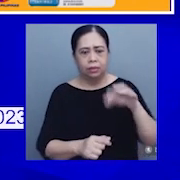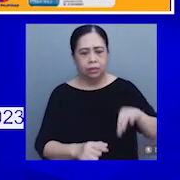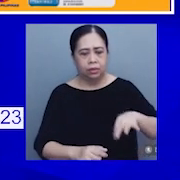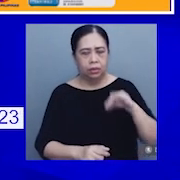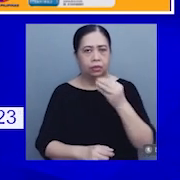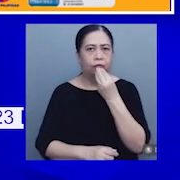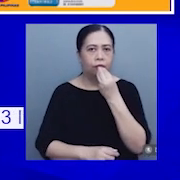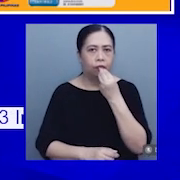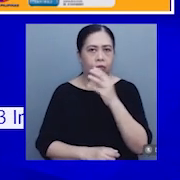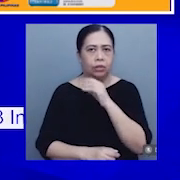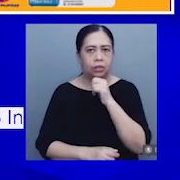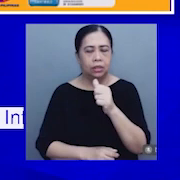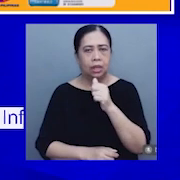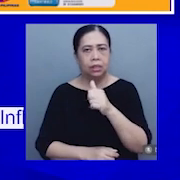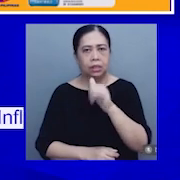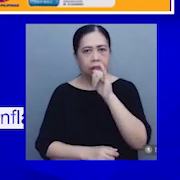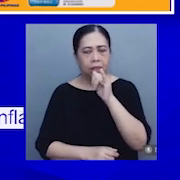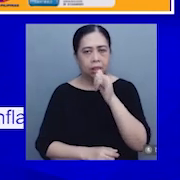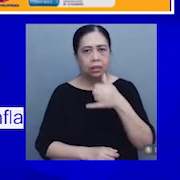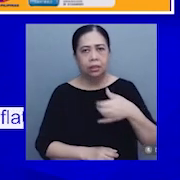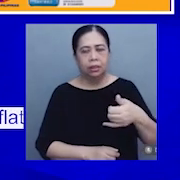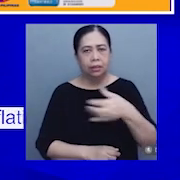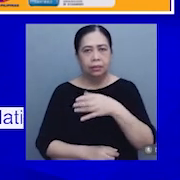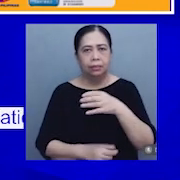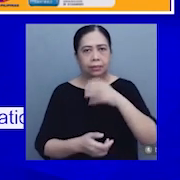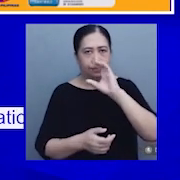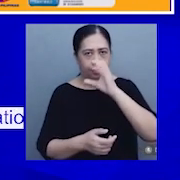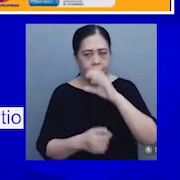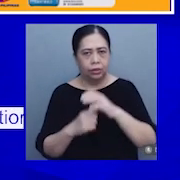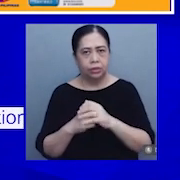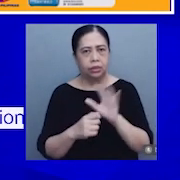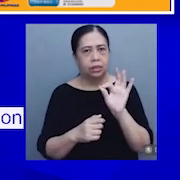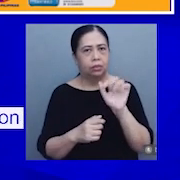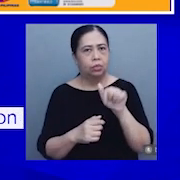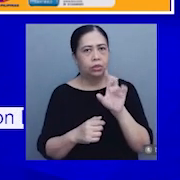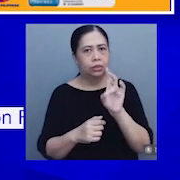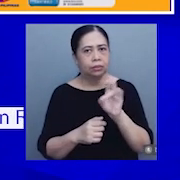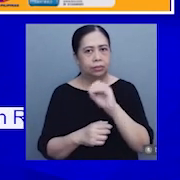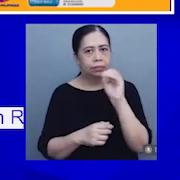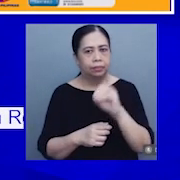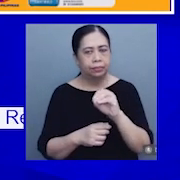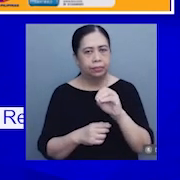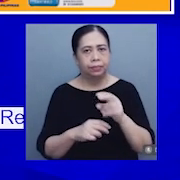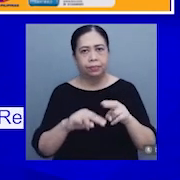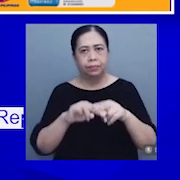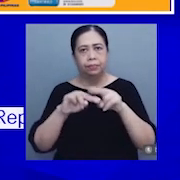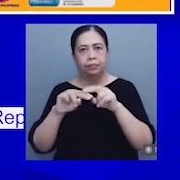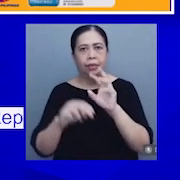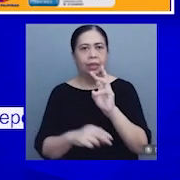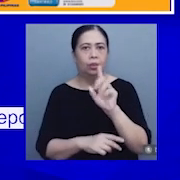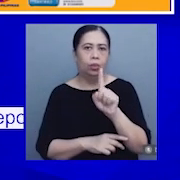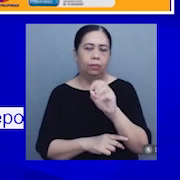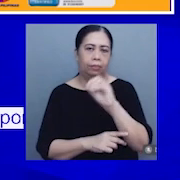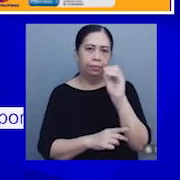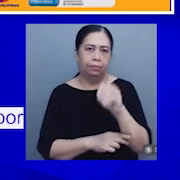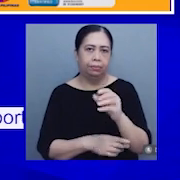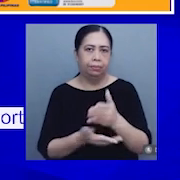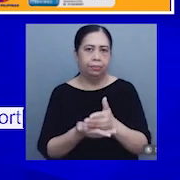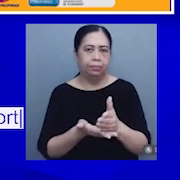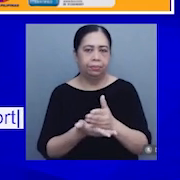food and non-alcoholic beverages na may 9.7% inflation at 61% share.